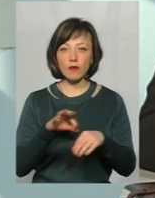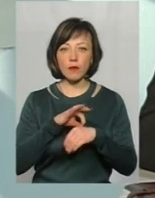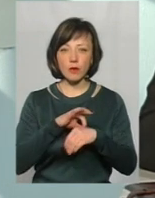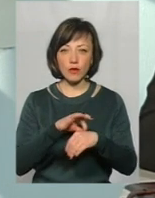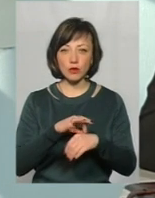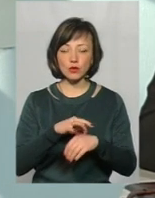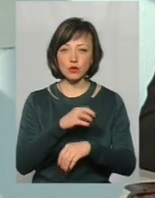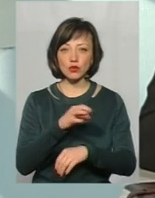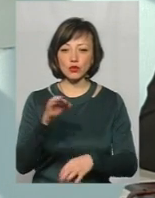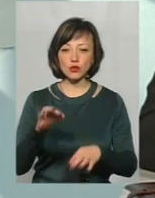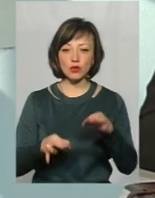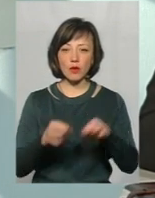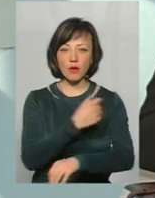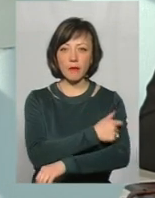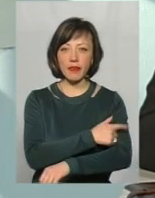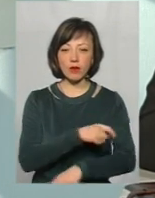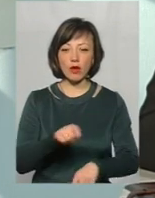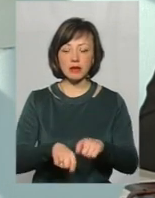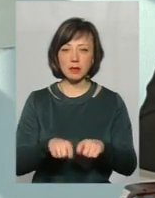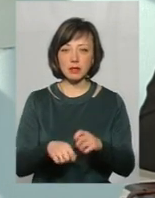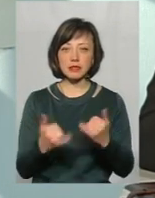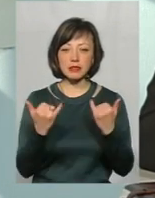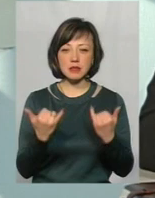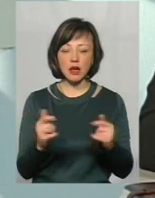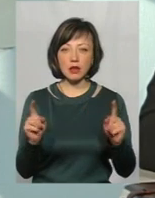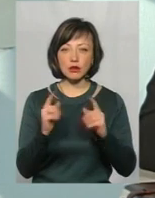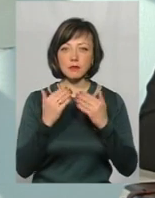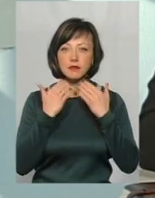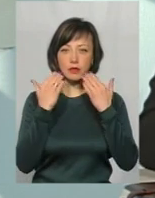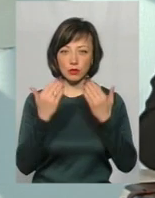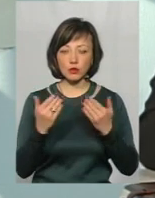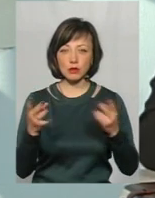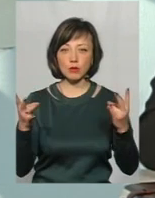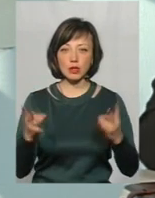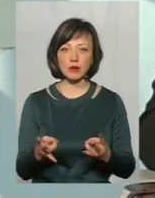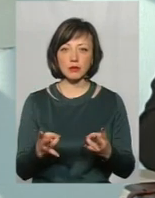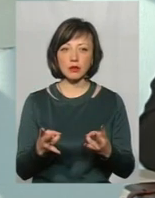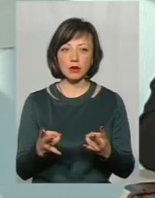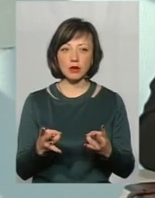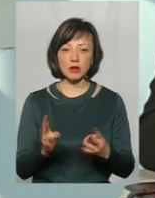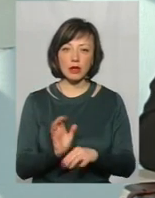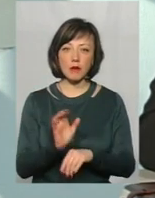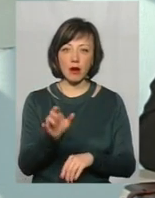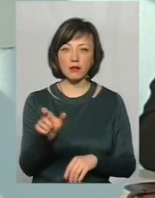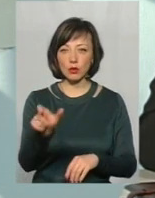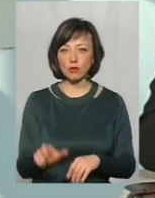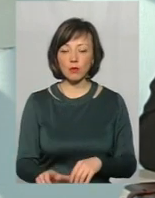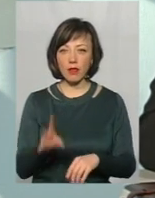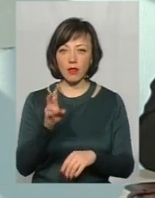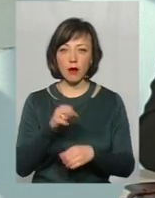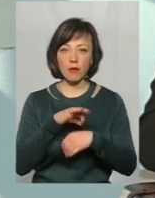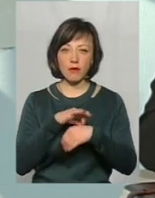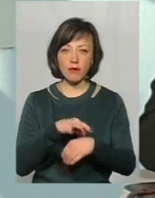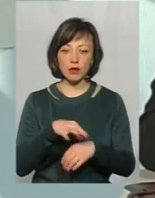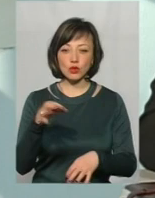судово-медичну експертизу, то зараз йому для того, щоб звернутися, потрібно чи направити особу на проведення